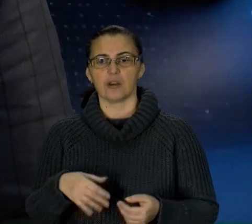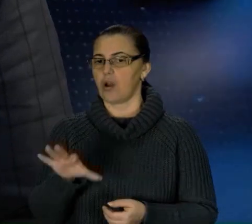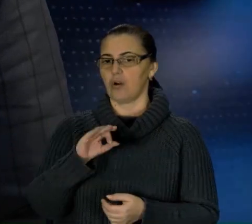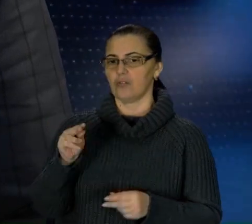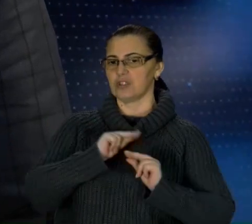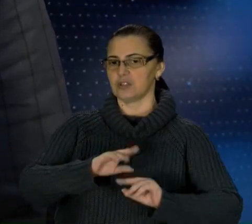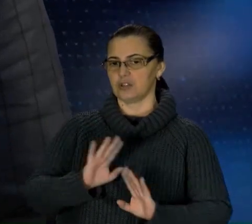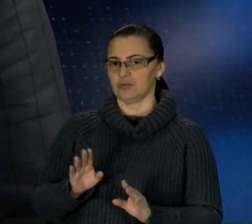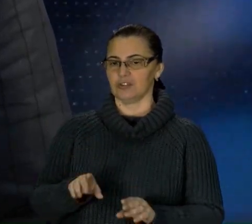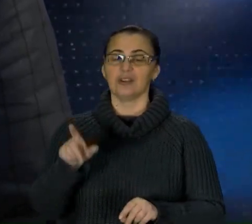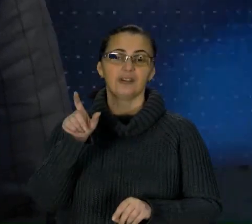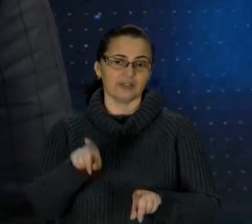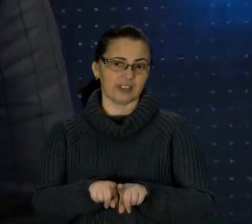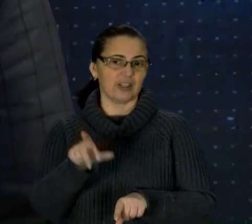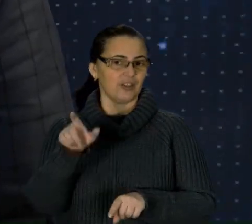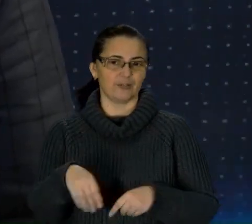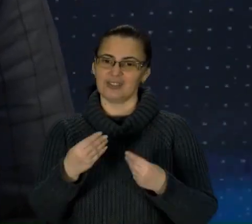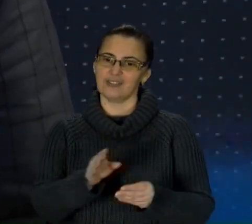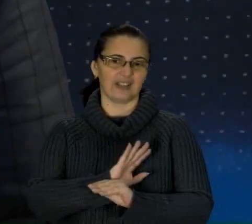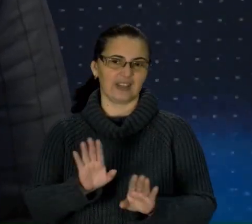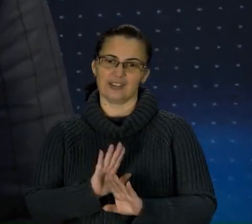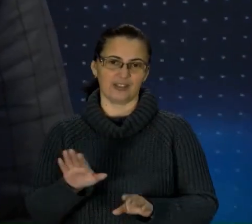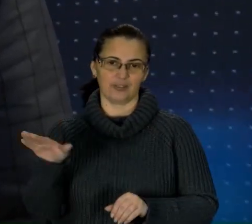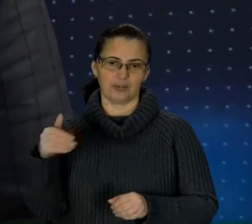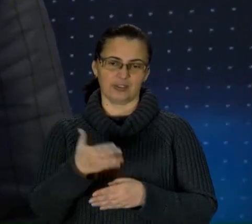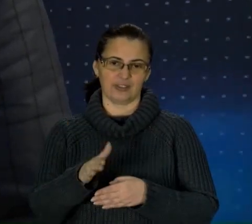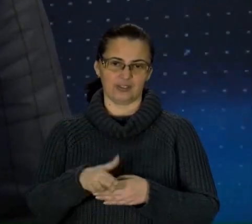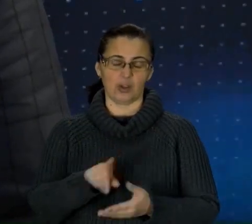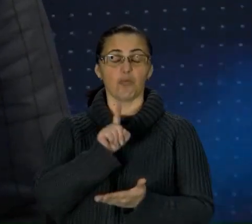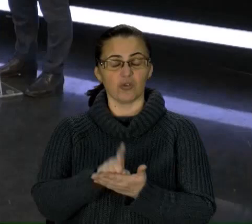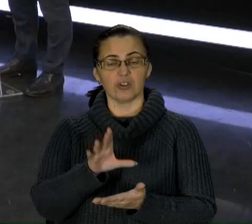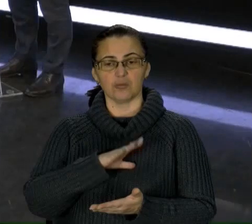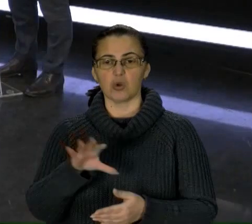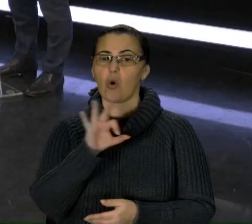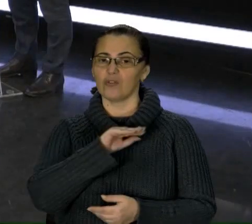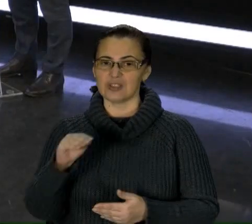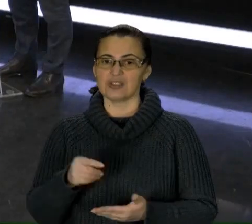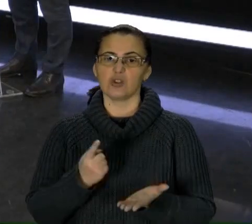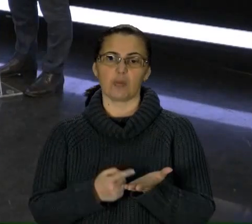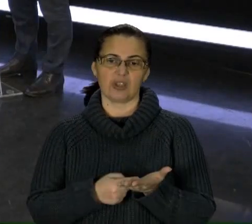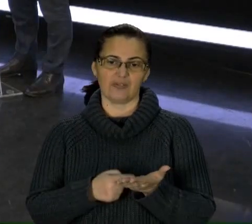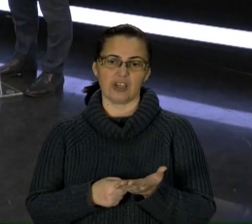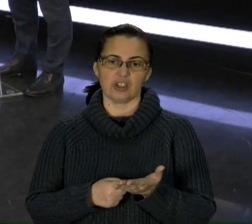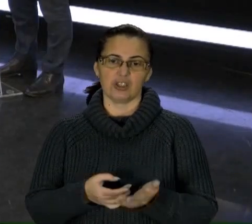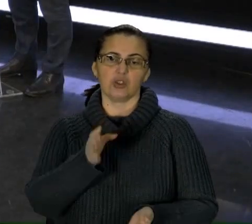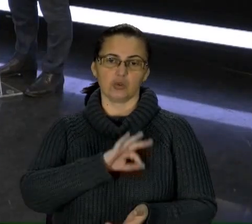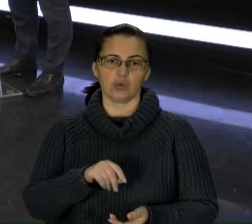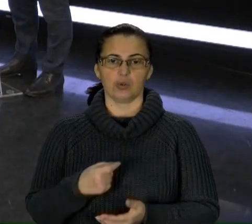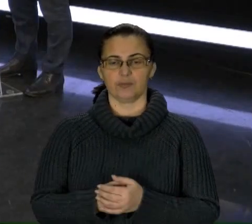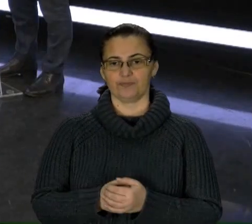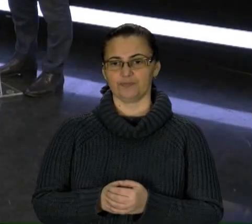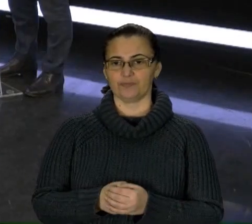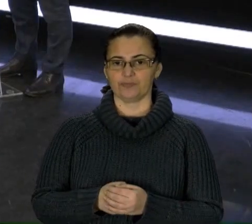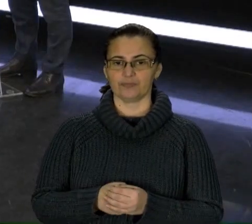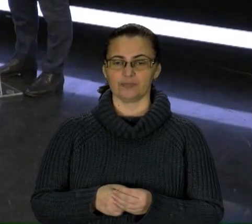Такий кредит не надасться, звичайно. Не надасть? Ну, ні. Мають бути офіційно підтверджені доходи. То 110 тисяч гривень на сім'ю. Максимум.